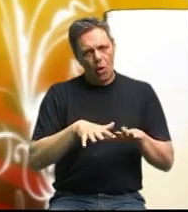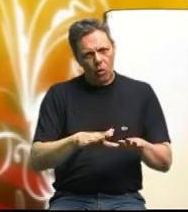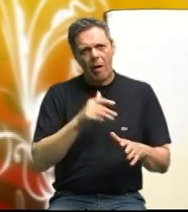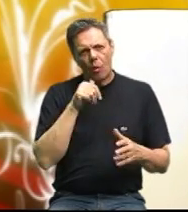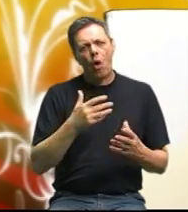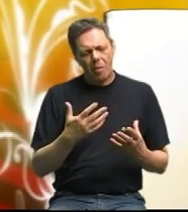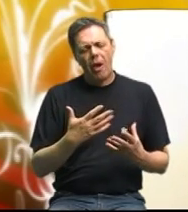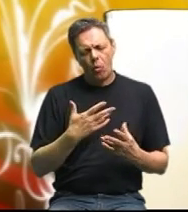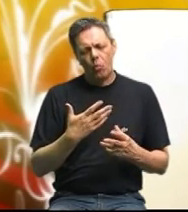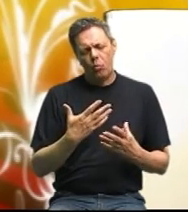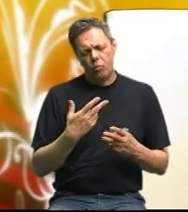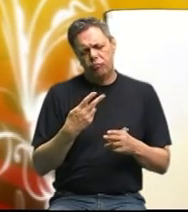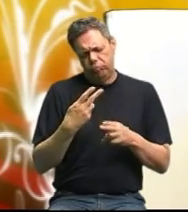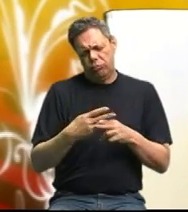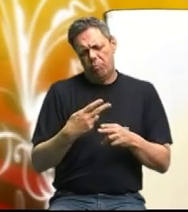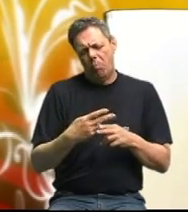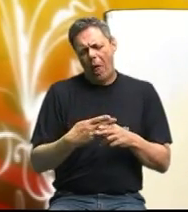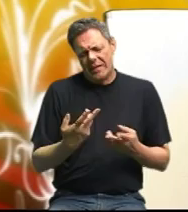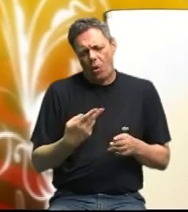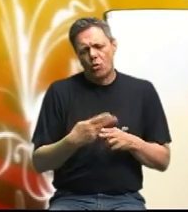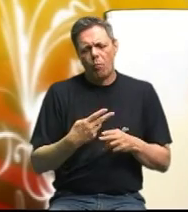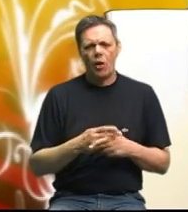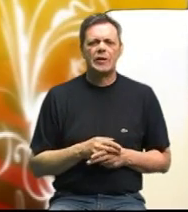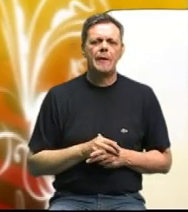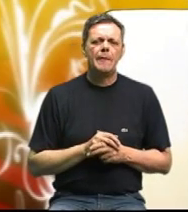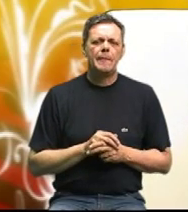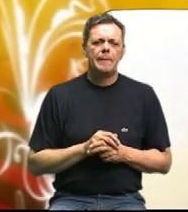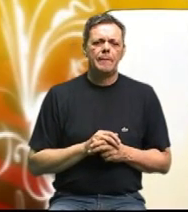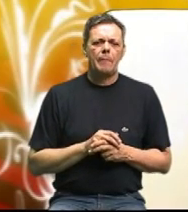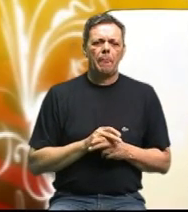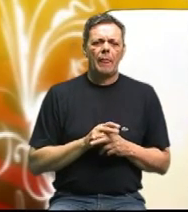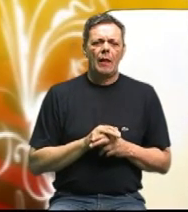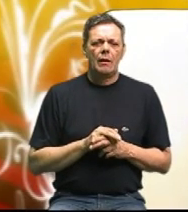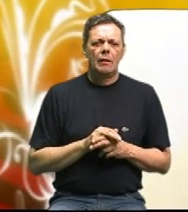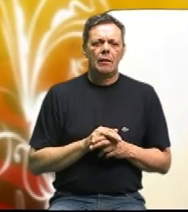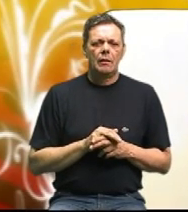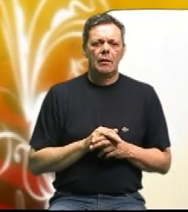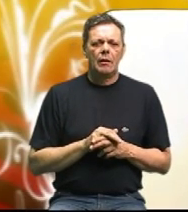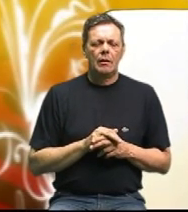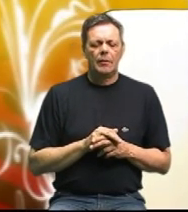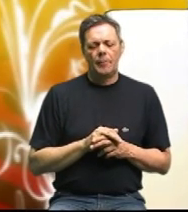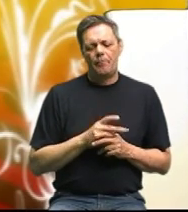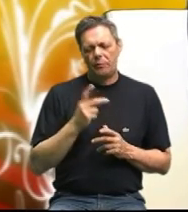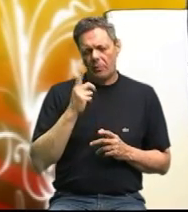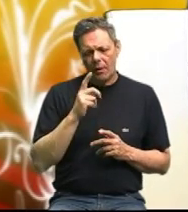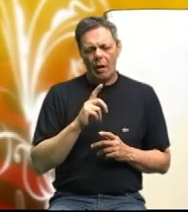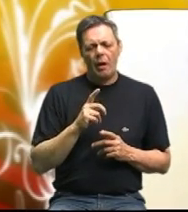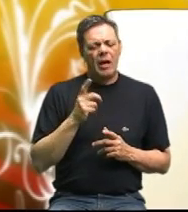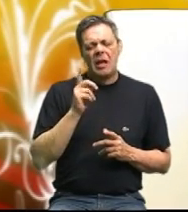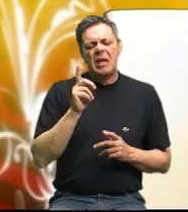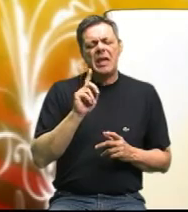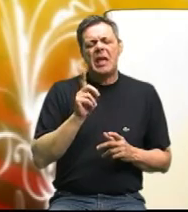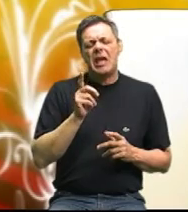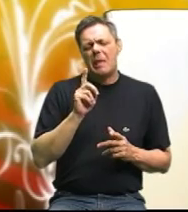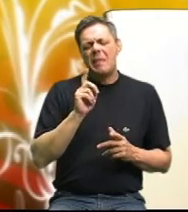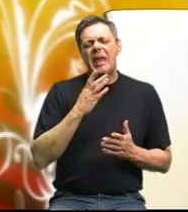bolesti. U bolnicama koji imaju puno bolesti, nije samo sa debljinom, ali i